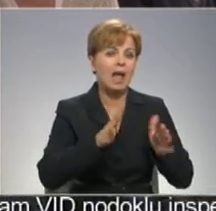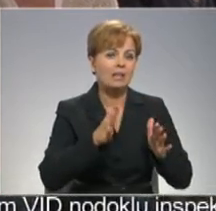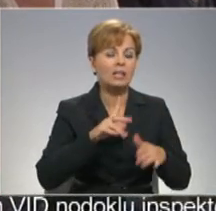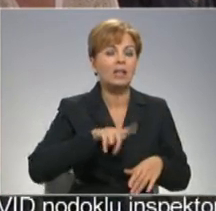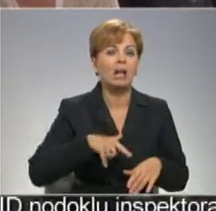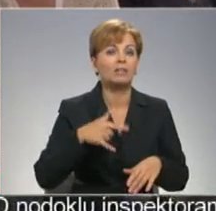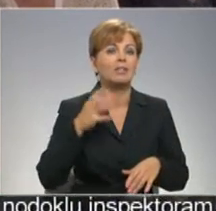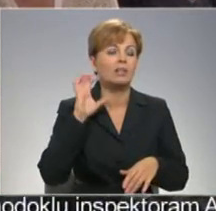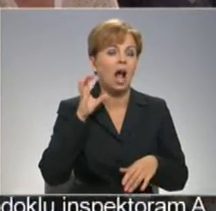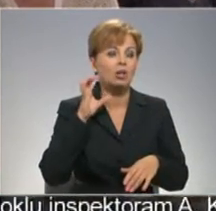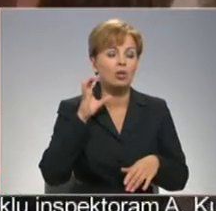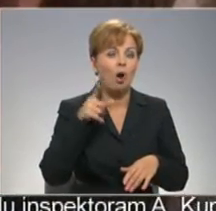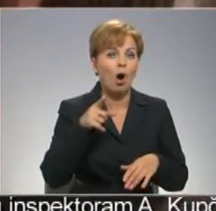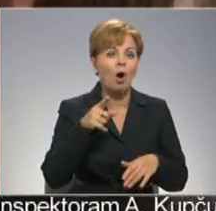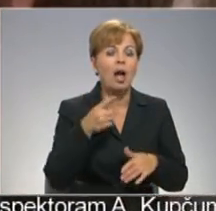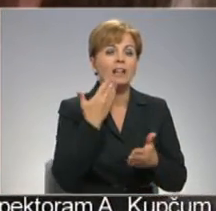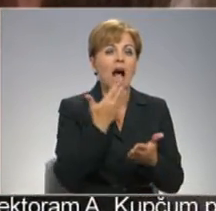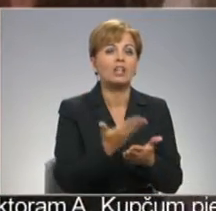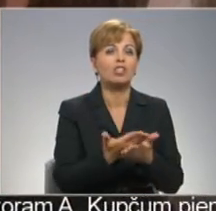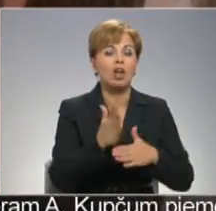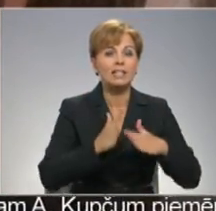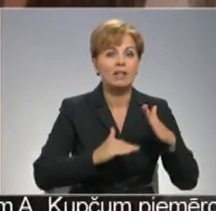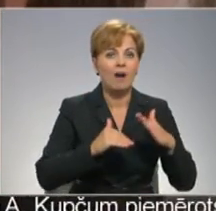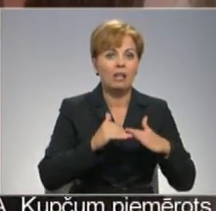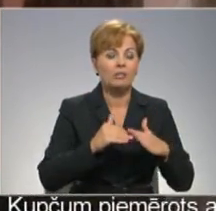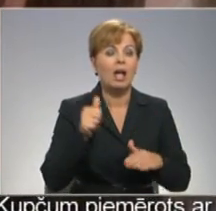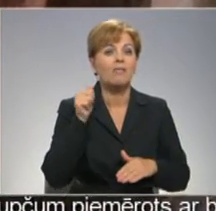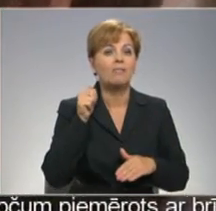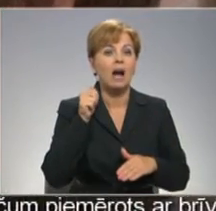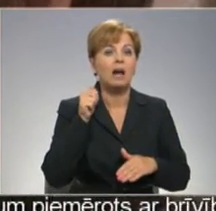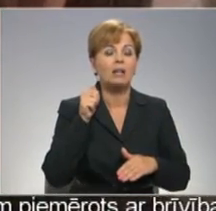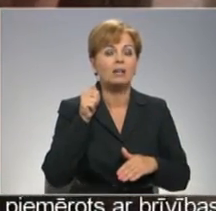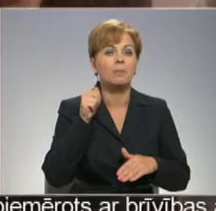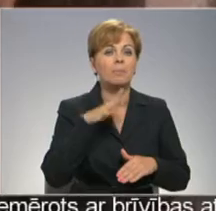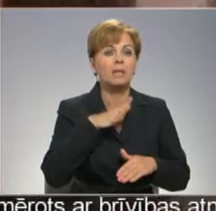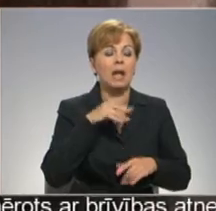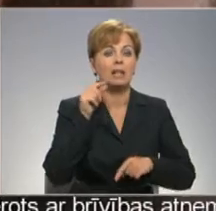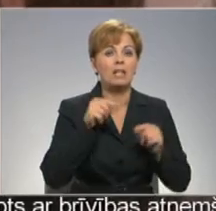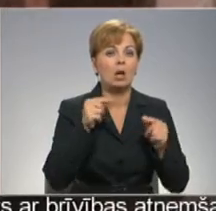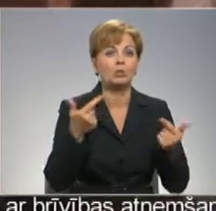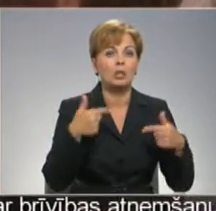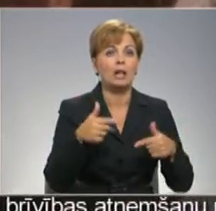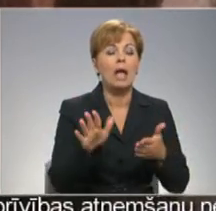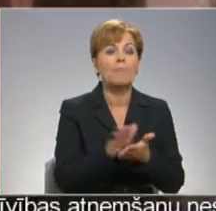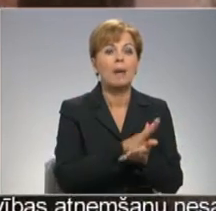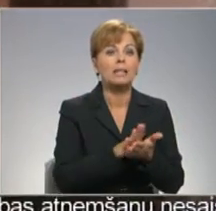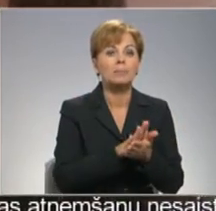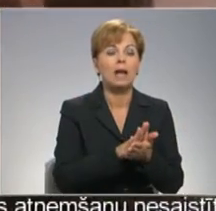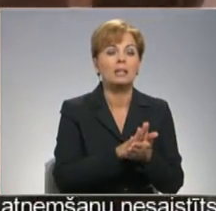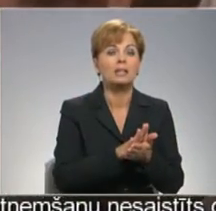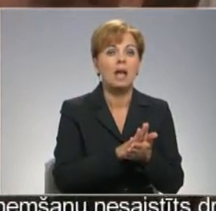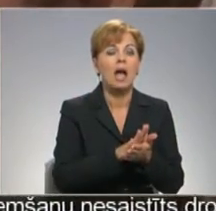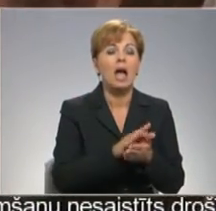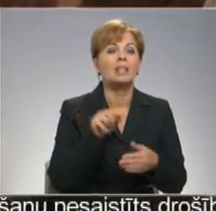rādioraidīšanas kvalitāti. Vakar bija lietas laiks, tātad it kā bez maksas TV kanāliem